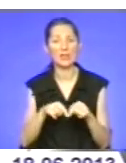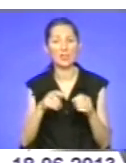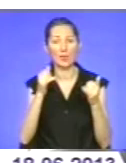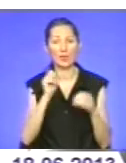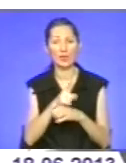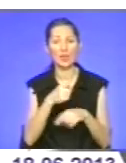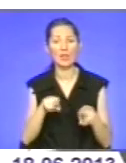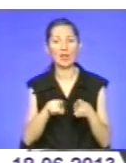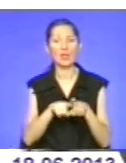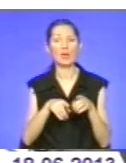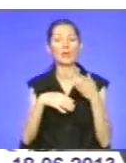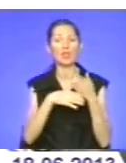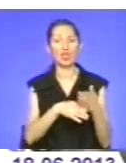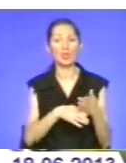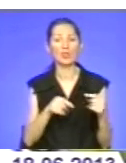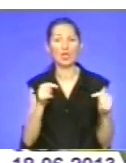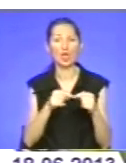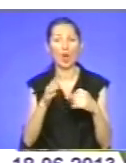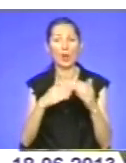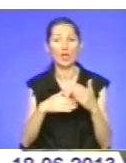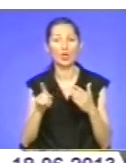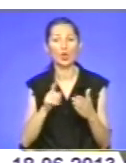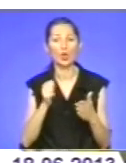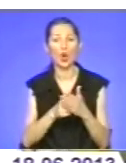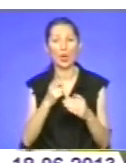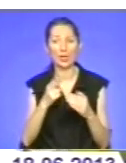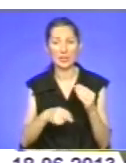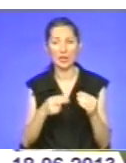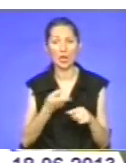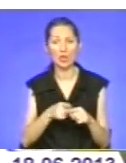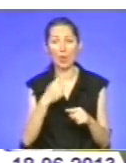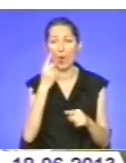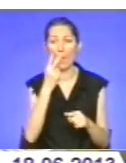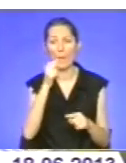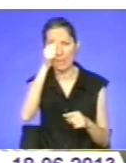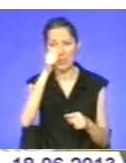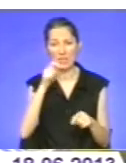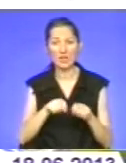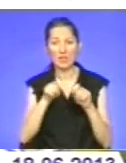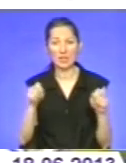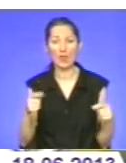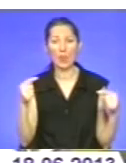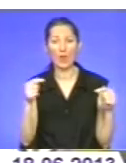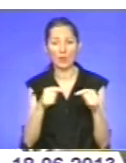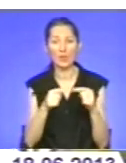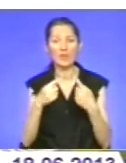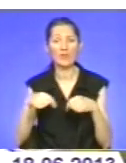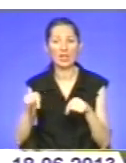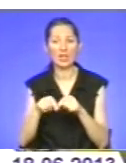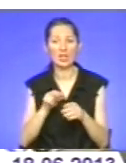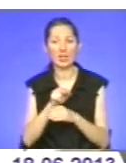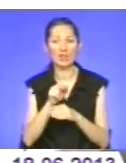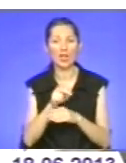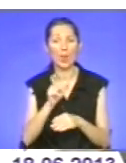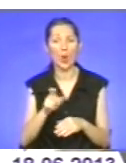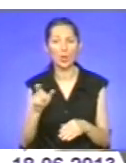чином, що ми до кінця цього місяця відкриваємо відповідні відділення, навчаємо людей